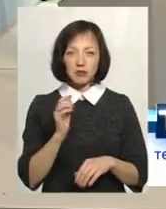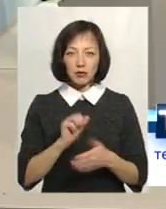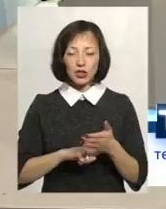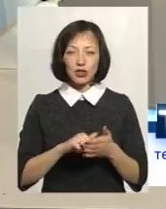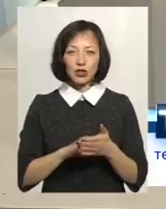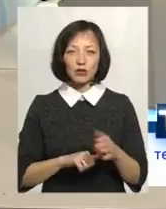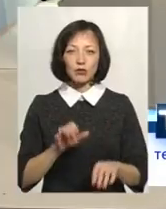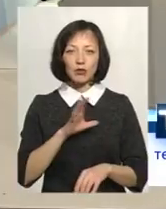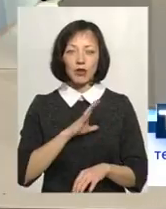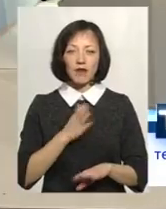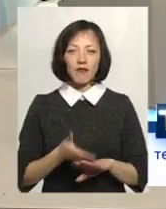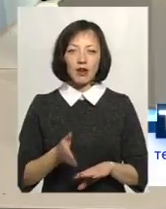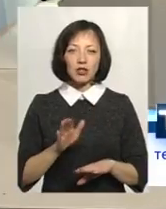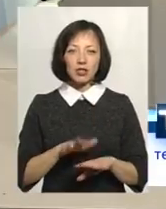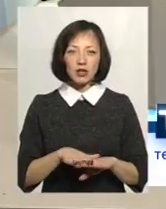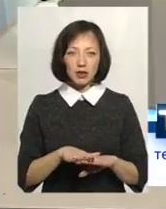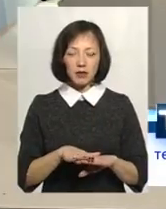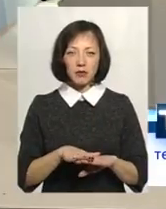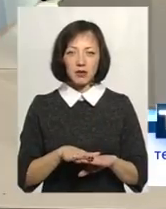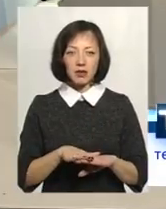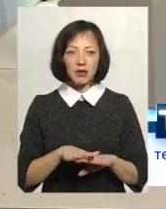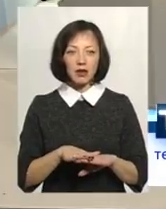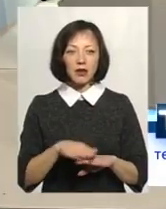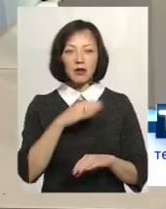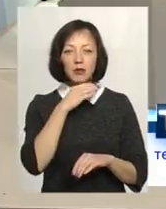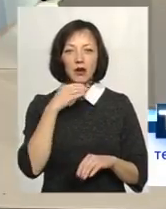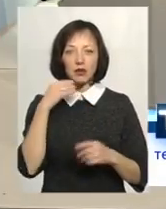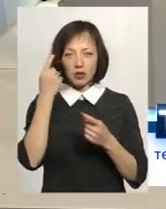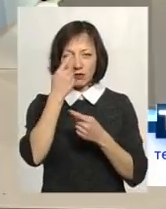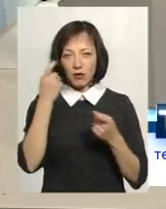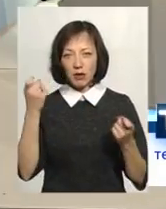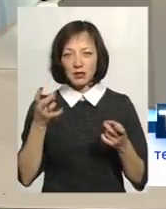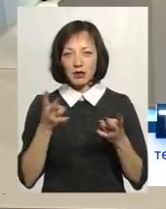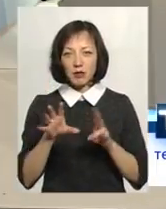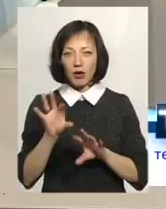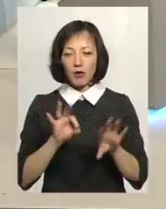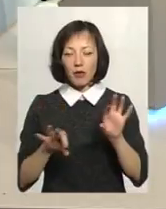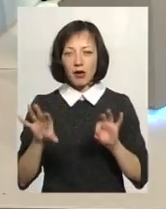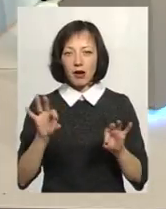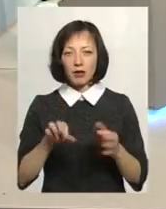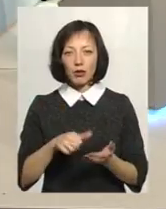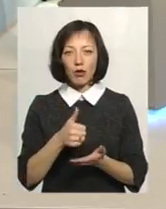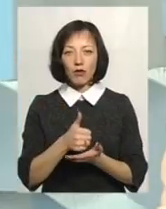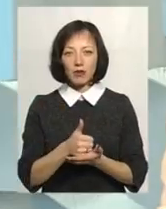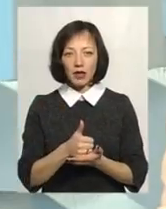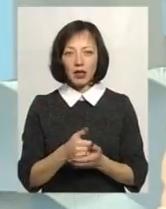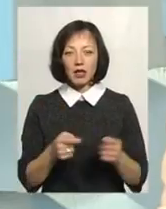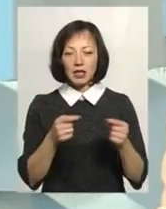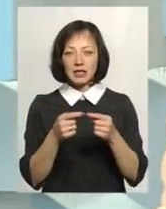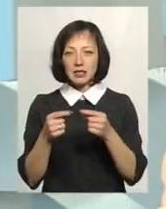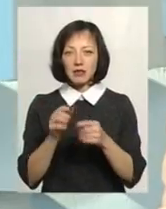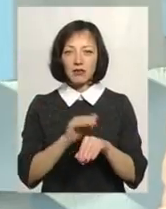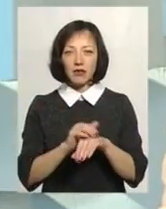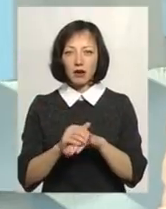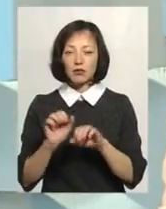які були важкими при написанні роботи, те, що дуже багато інформації, просто треба обирати головне, саме ті факти, які